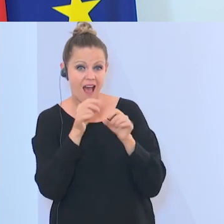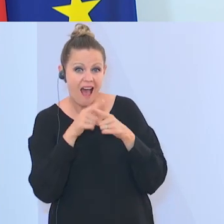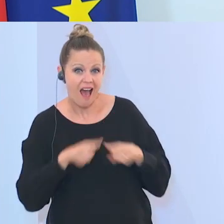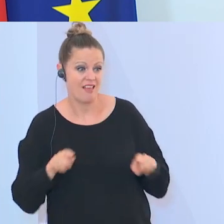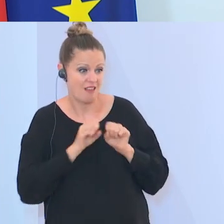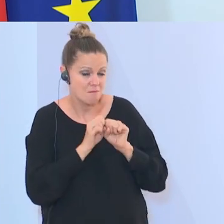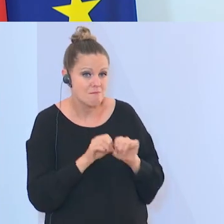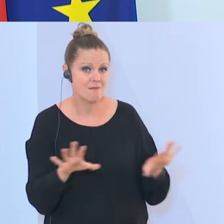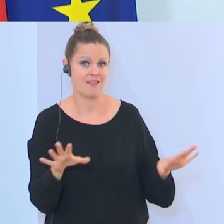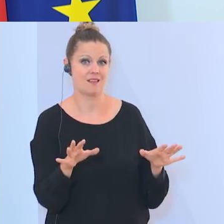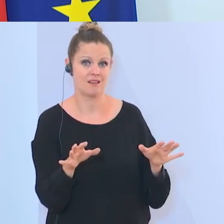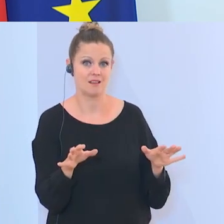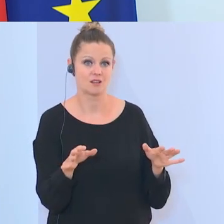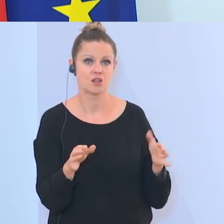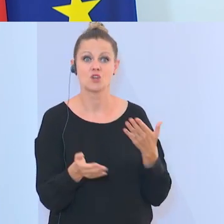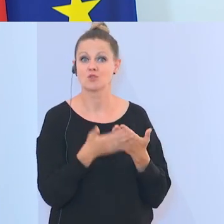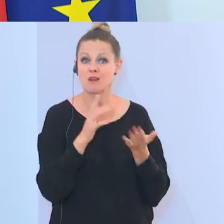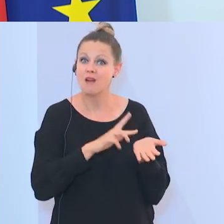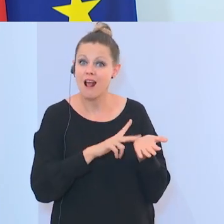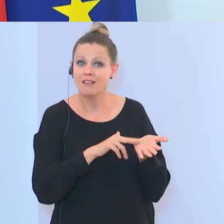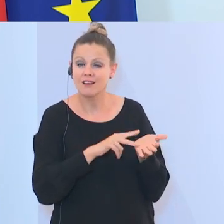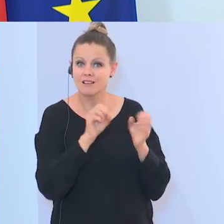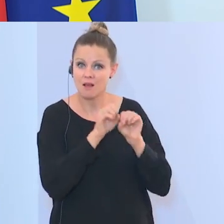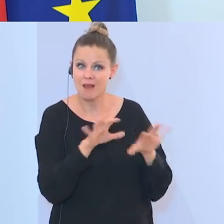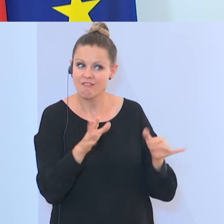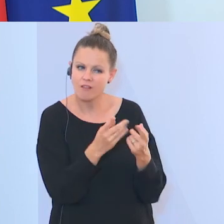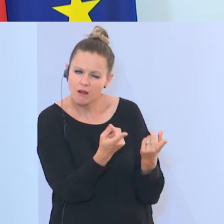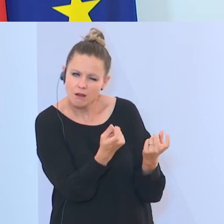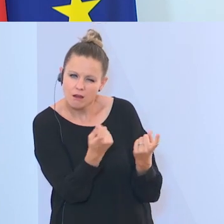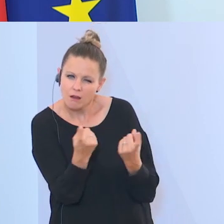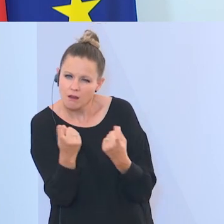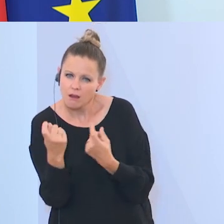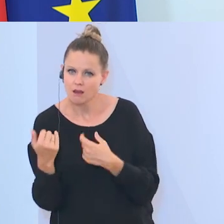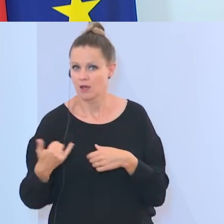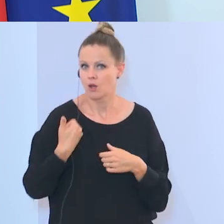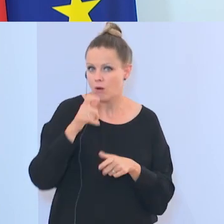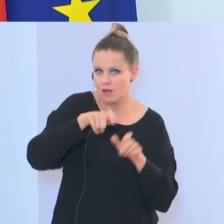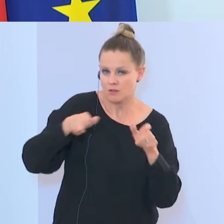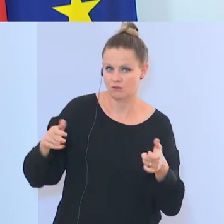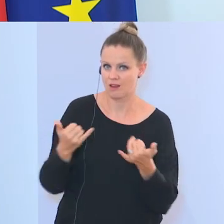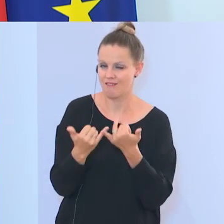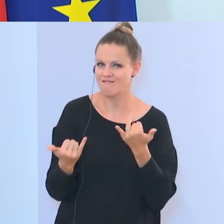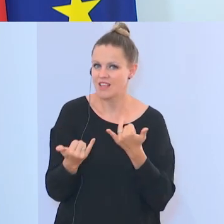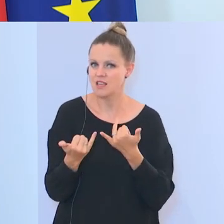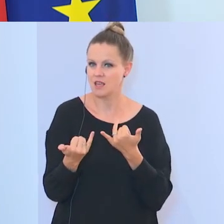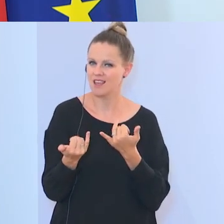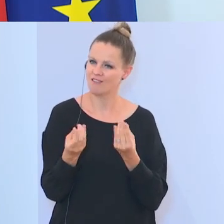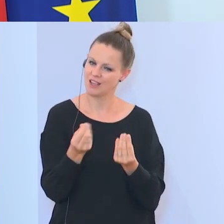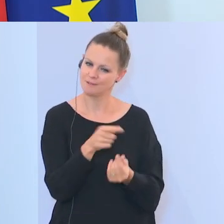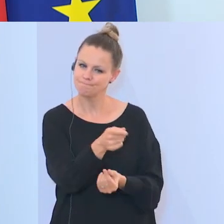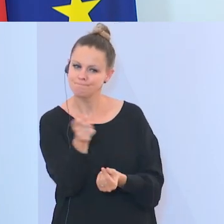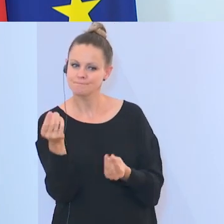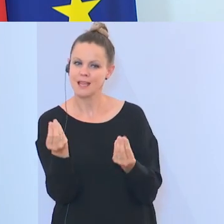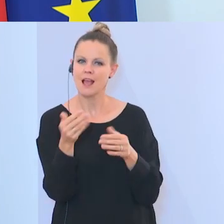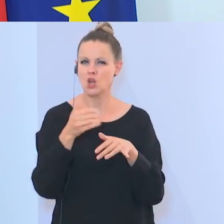gerade auch die digitalen Medien, wie rekrutieren sie die jungen Menschen, wie spielen sie auch mit den Emotionen der